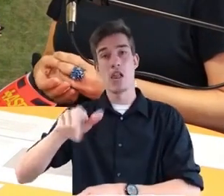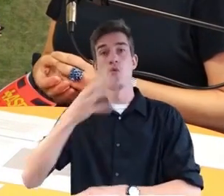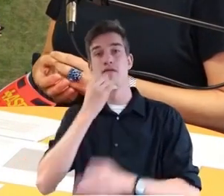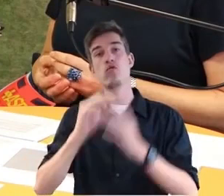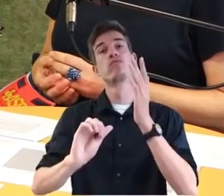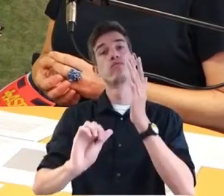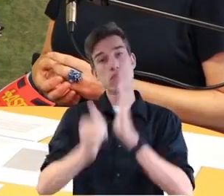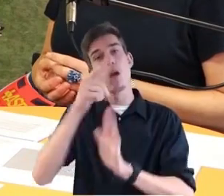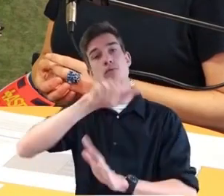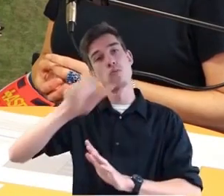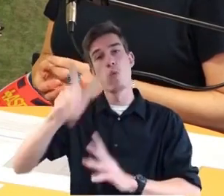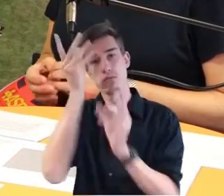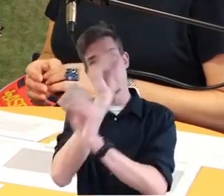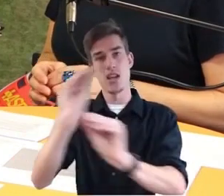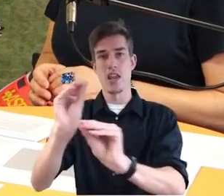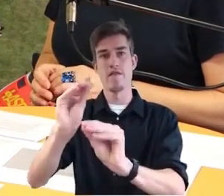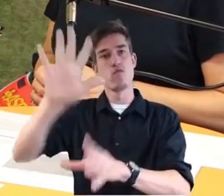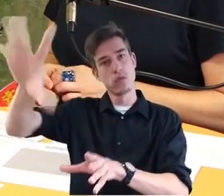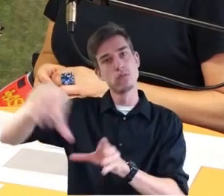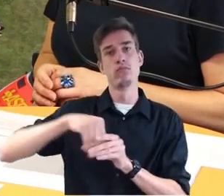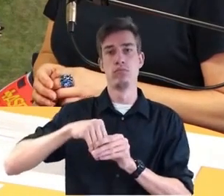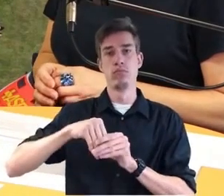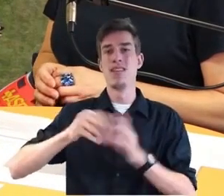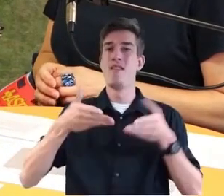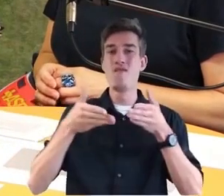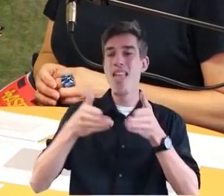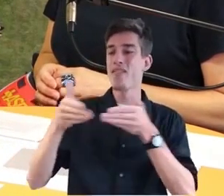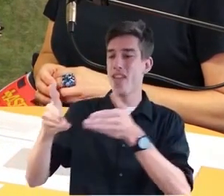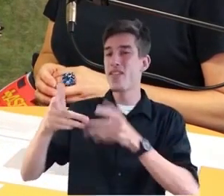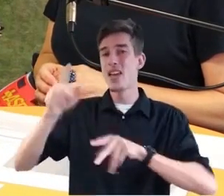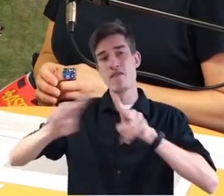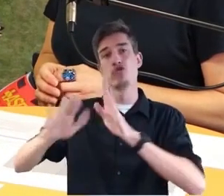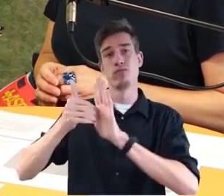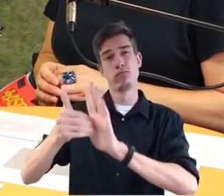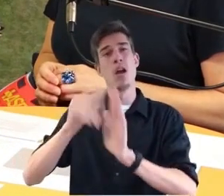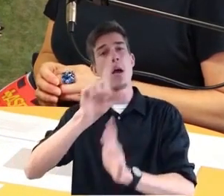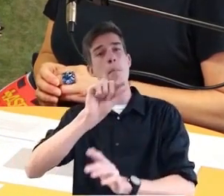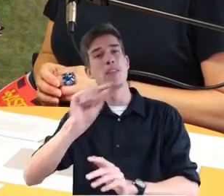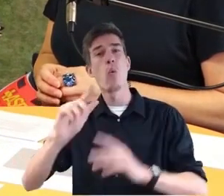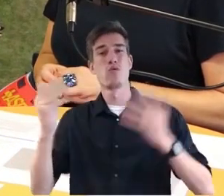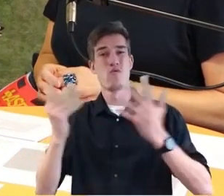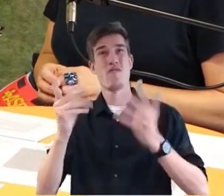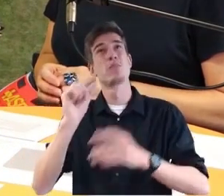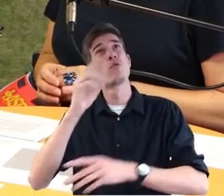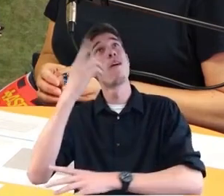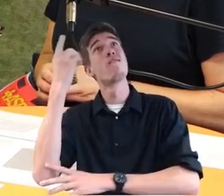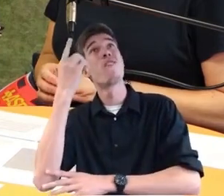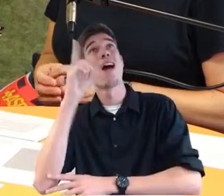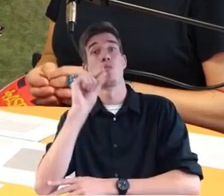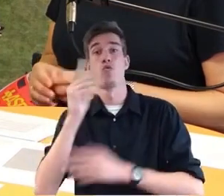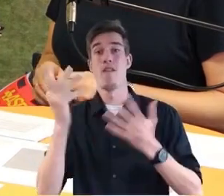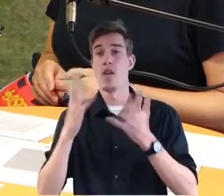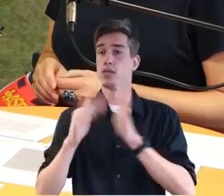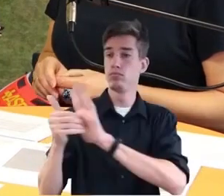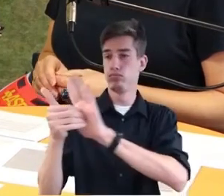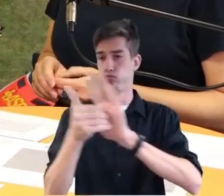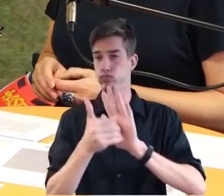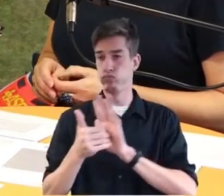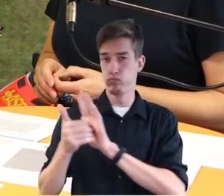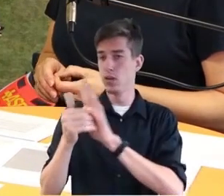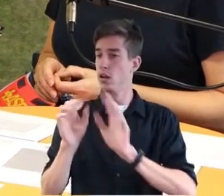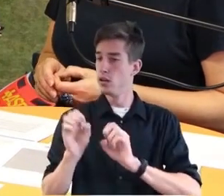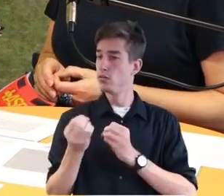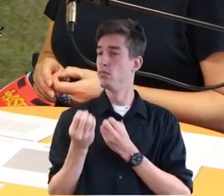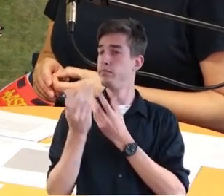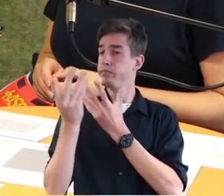mitnehmen, wollen ihnen diese Wege vorstellen, wollen ihnen die Bedeutung von Warnung erläutern, wollen ihnen auch vermitteln, dass das